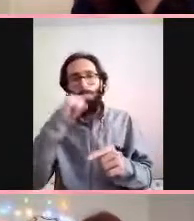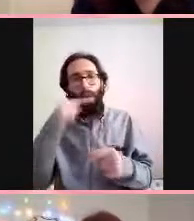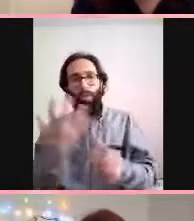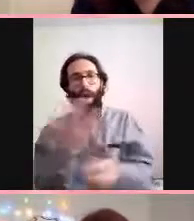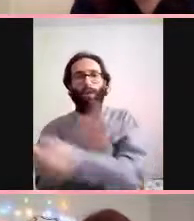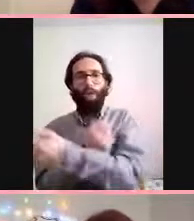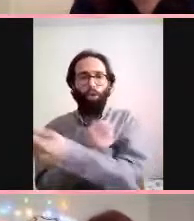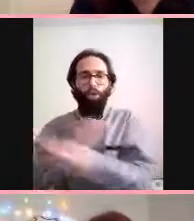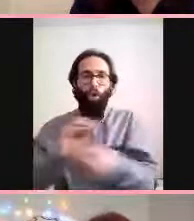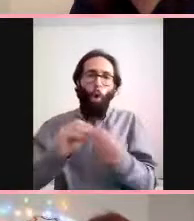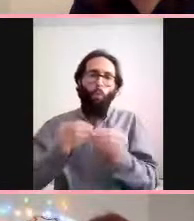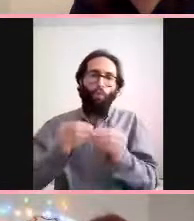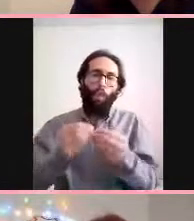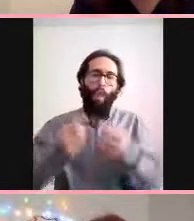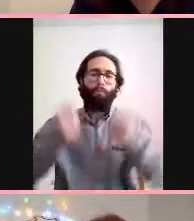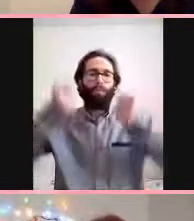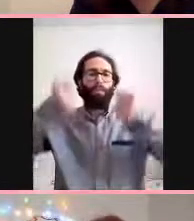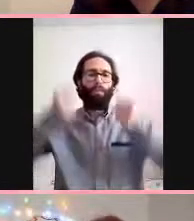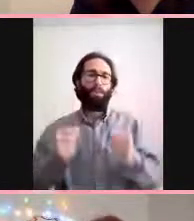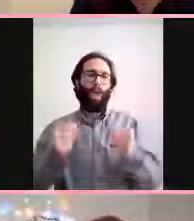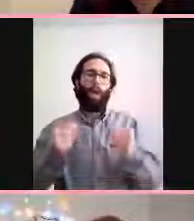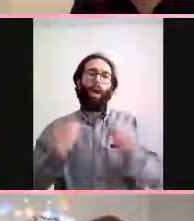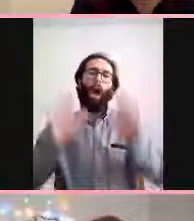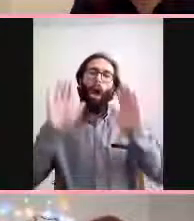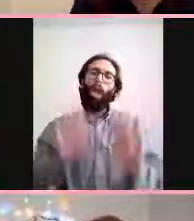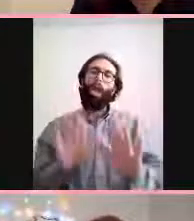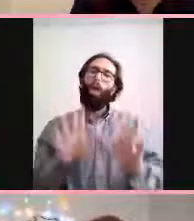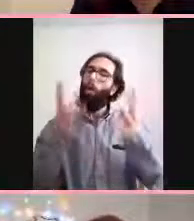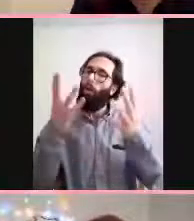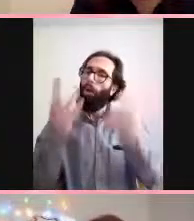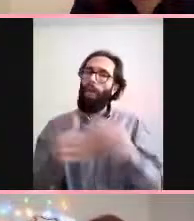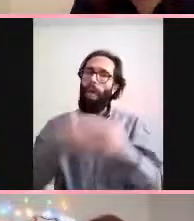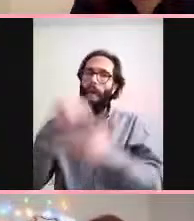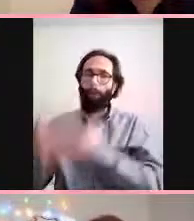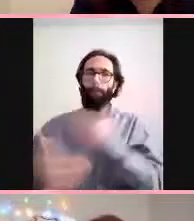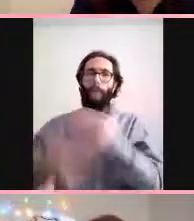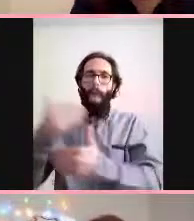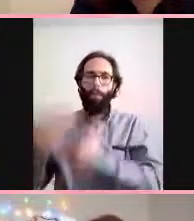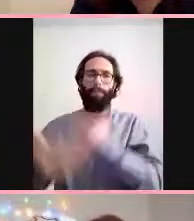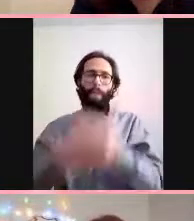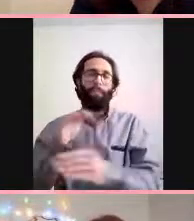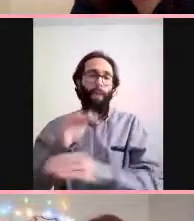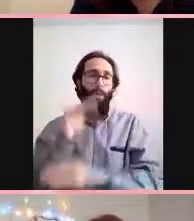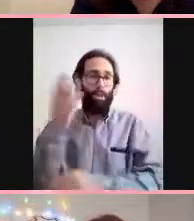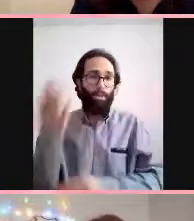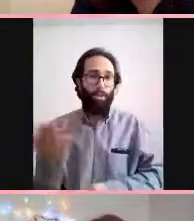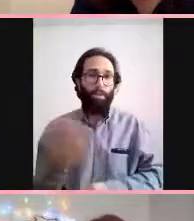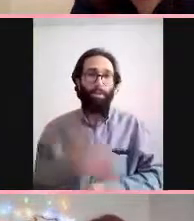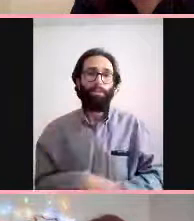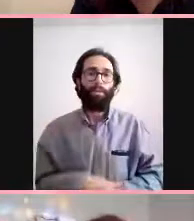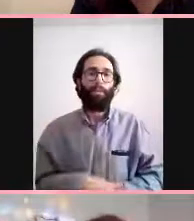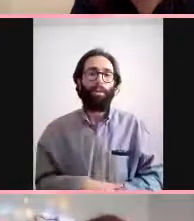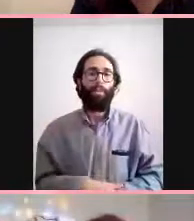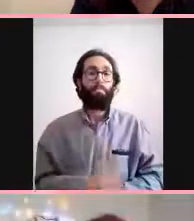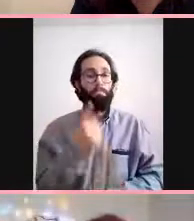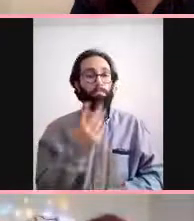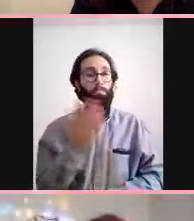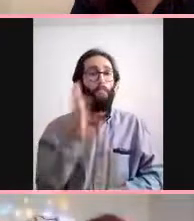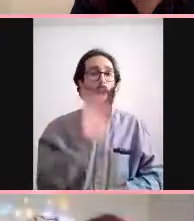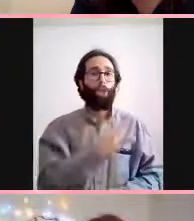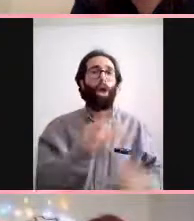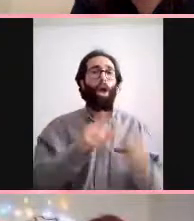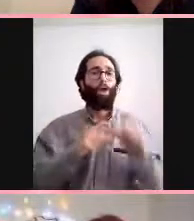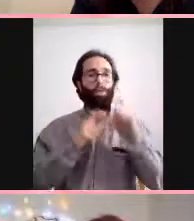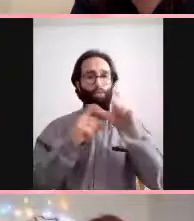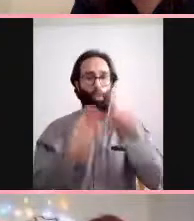Pınar Hanım demiş ki aminoit plaklar ve asetikulin mekanizmalarına etkileri